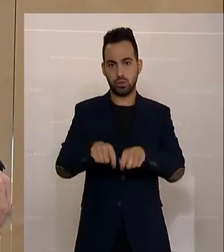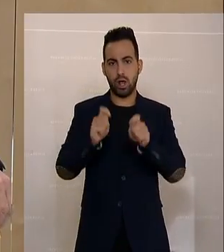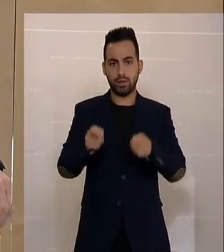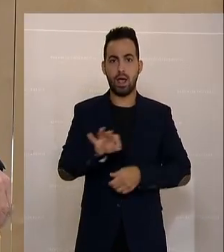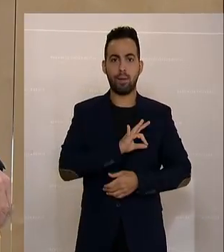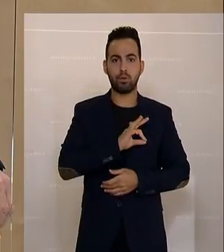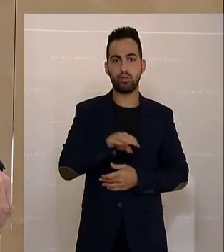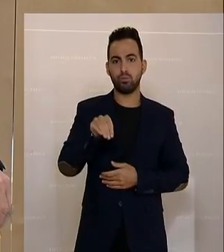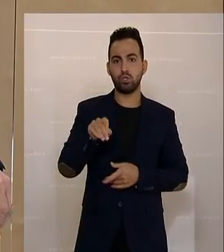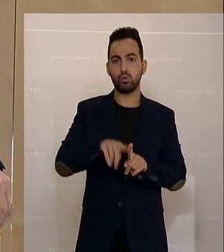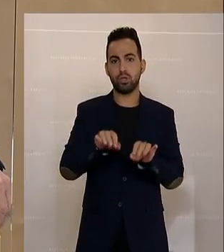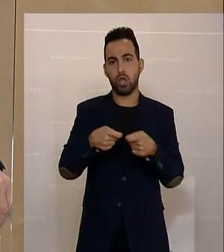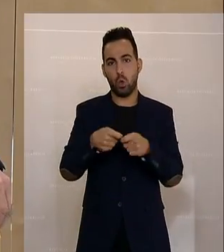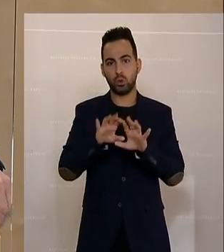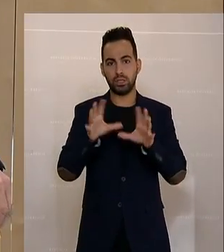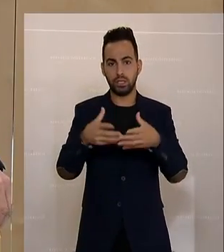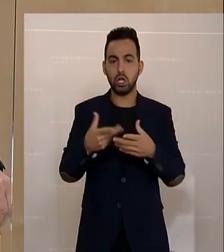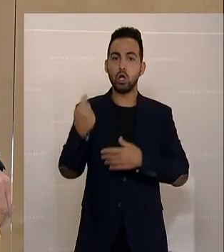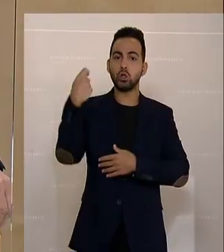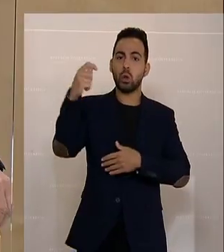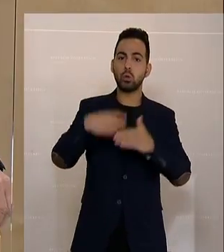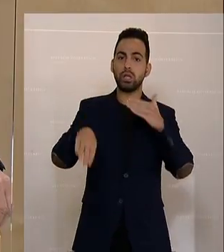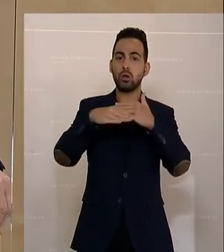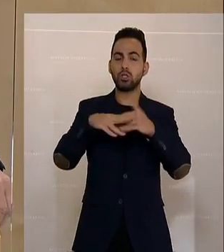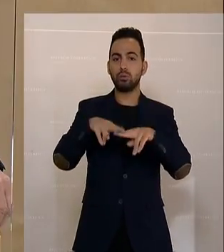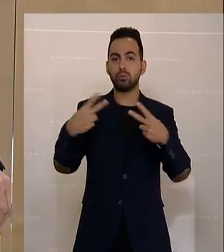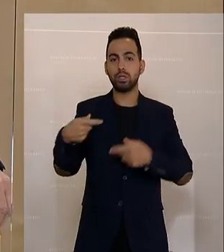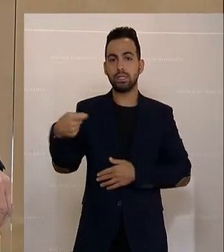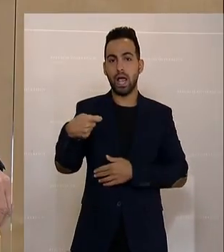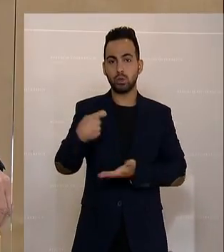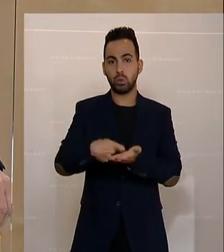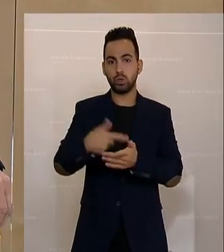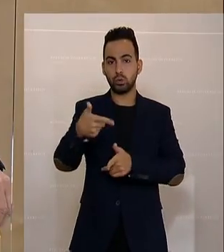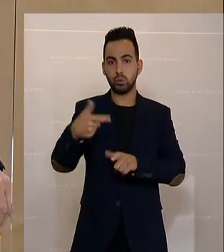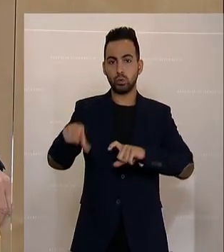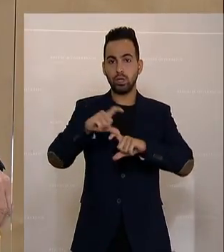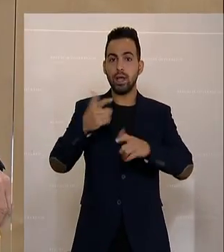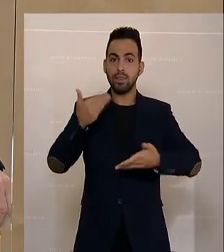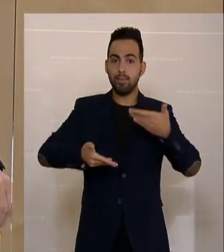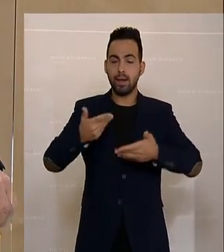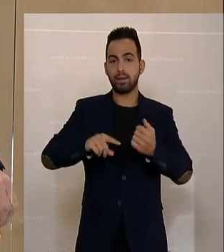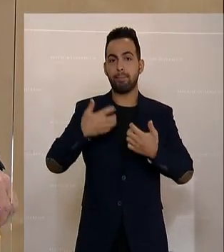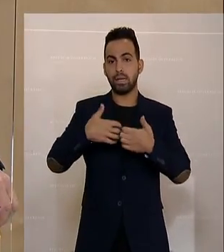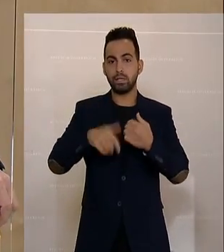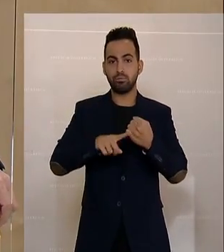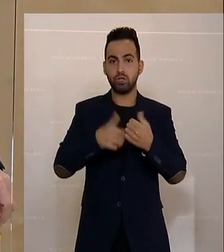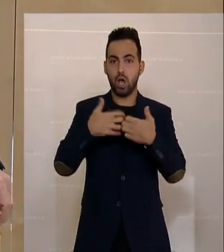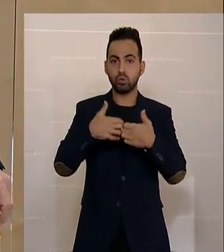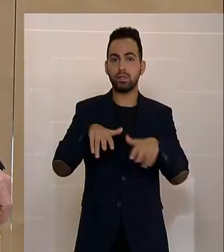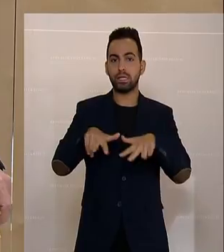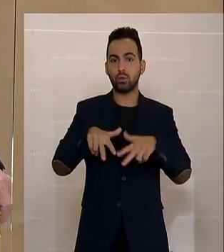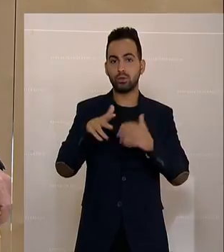Abgeordneten Muchich, Genossen und Genossen betreffend Euerungsausgleich und Bundesheizkostenzuschuss, eingebracht im Zuge der Debatte zum Bericht des Budgetausschusses über die